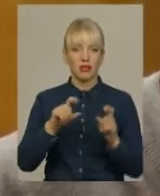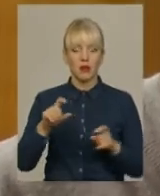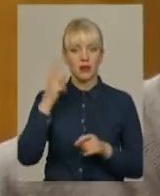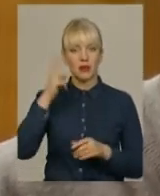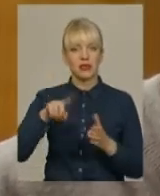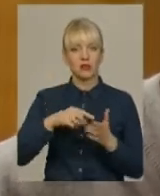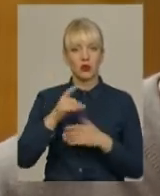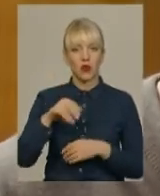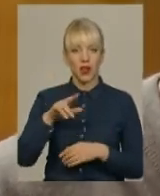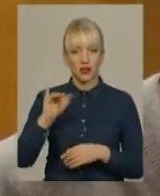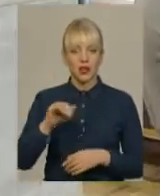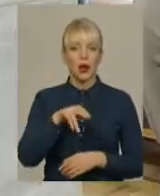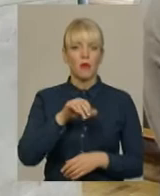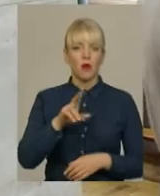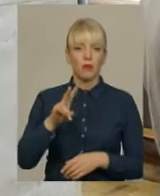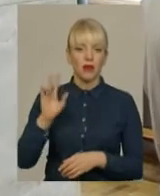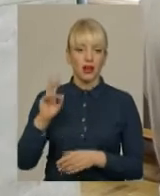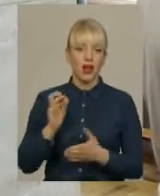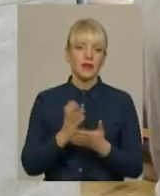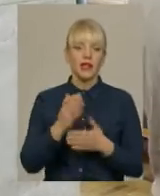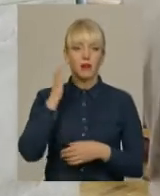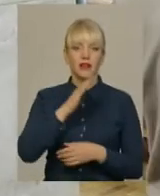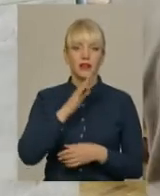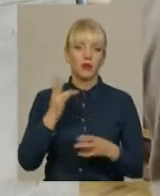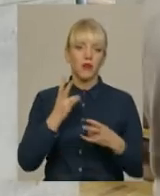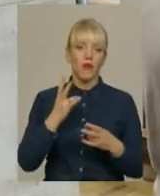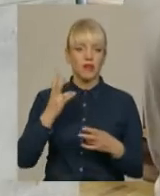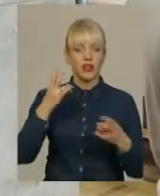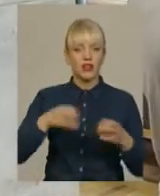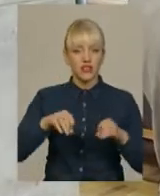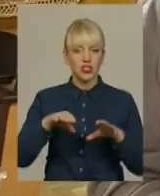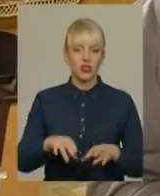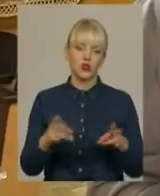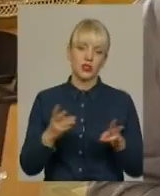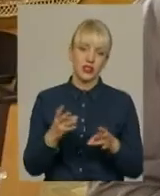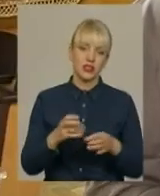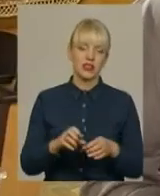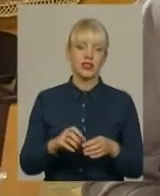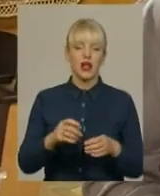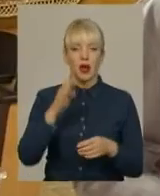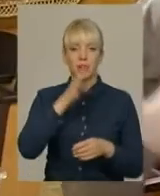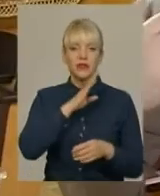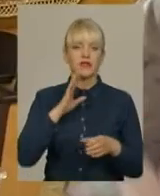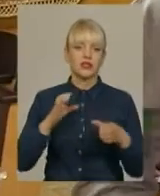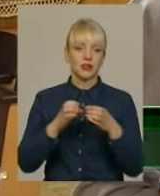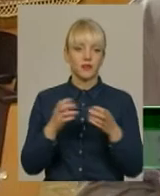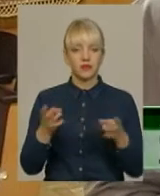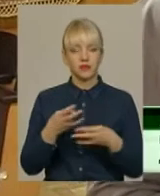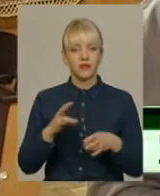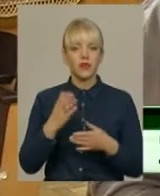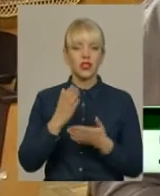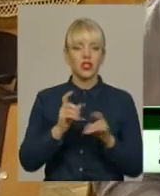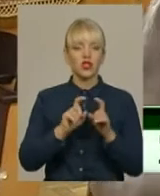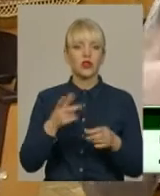Андрія Попека, саме батьки мають вирішувати доцільність створення таких органів самоврядування. Деякі школи є такі, що там вже і проєктор,